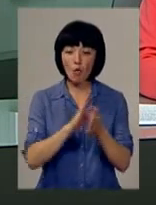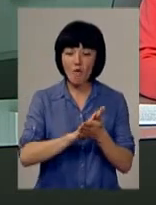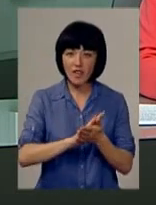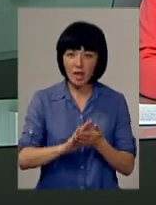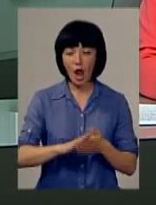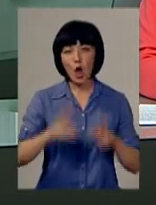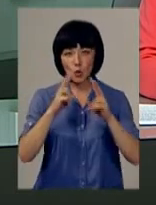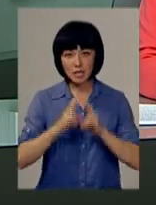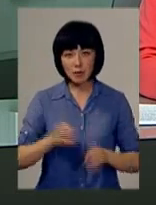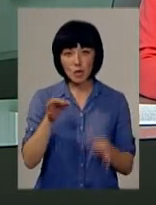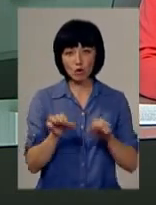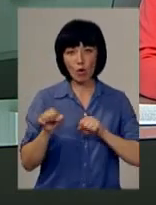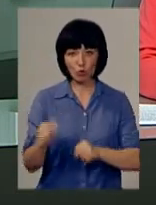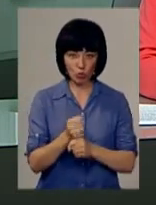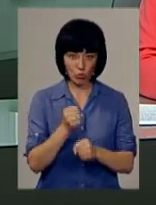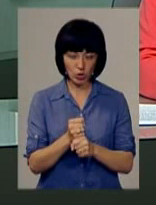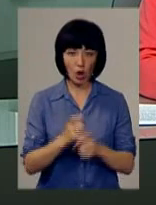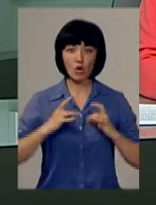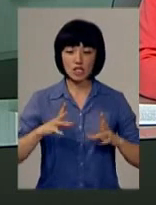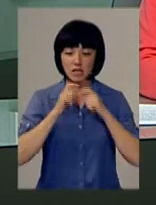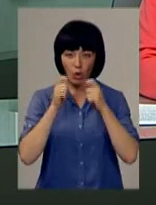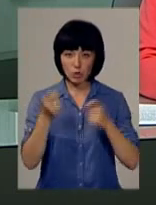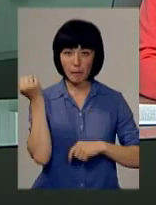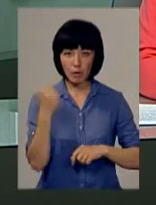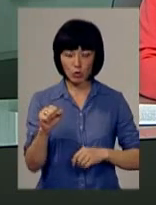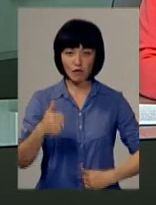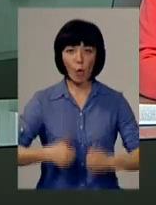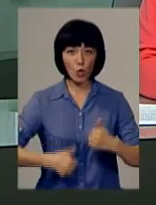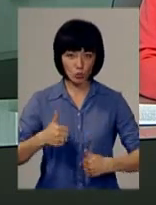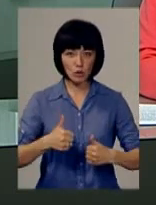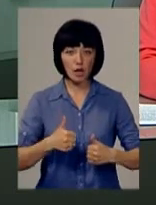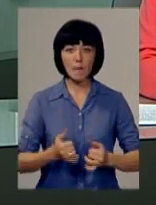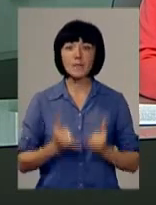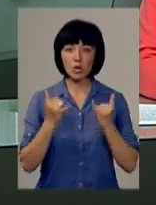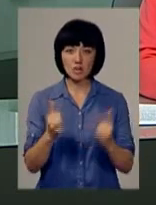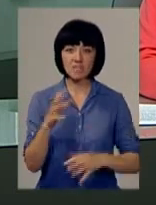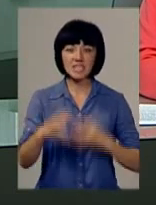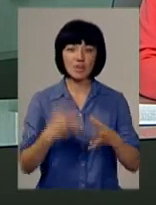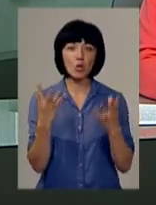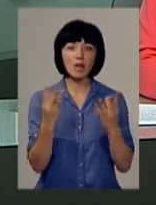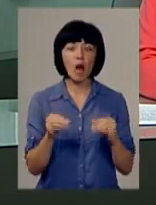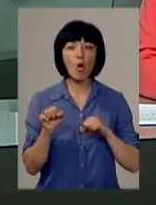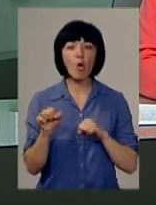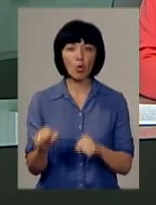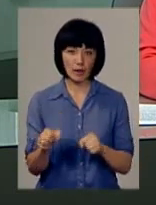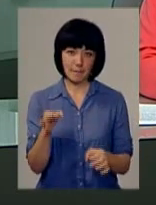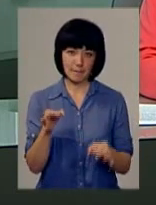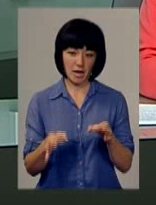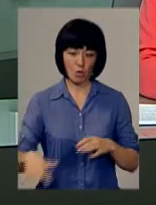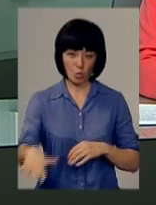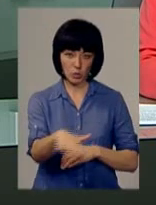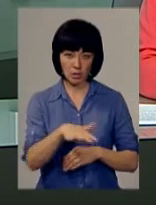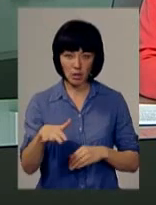дослідницьку та природоохоронну роботу. Урочисте нагородження переможців конкурсу приурочили до Всесвітнього дня охорони навколишнього